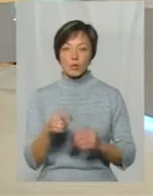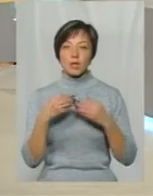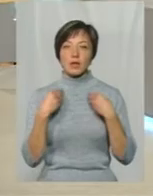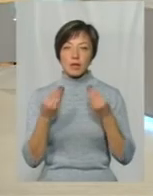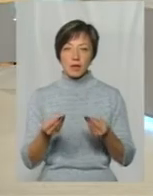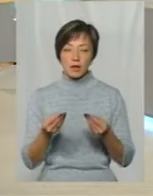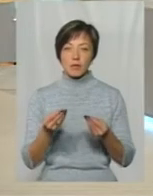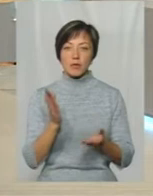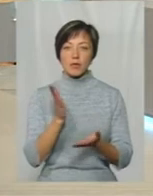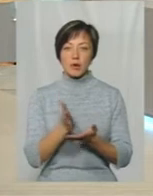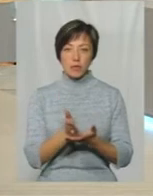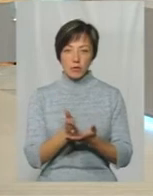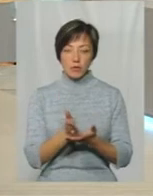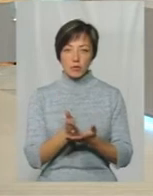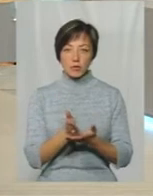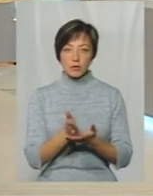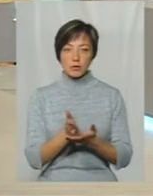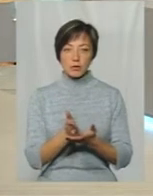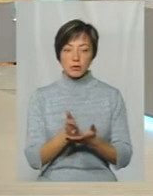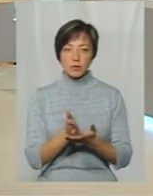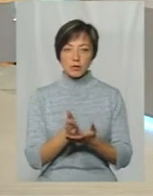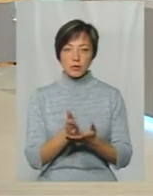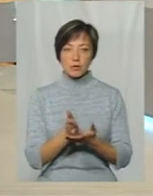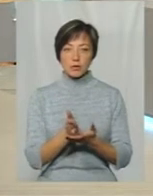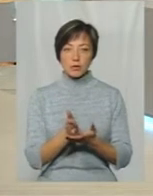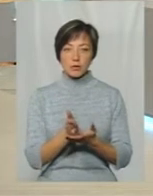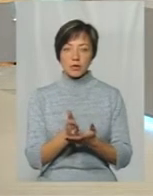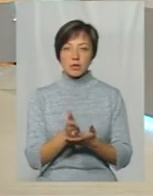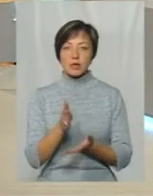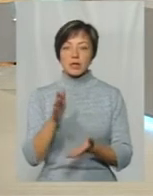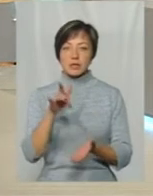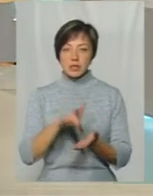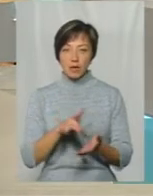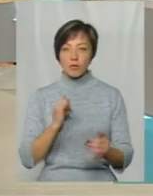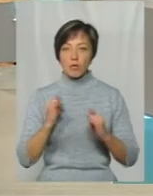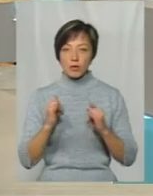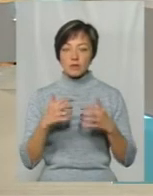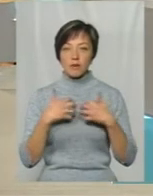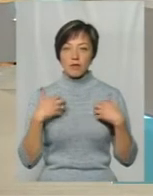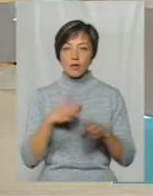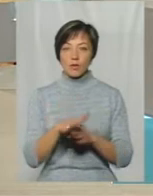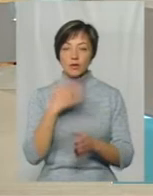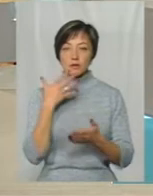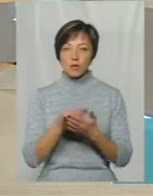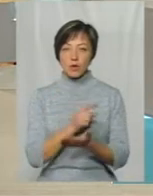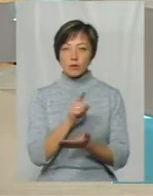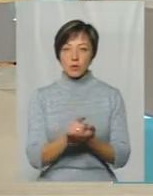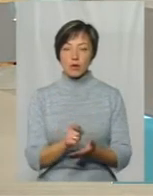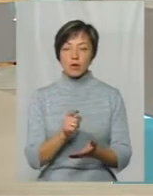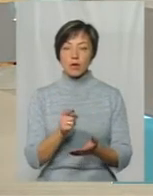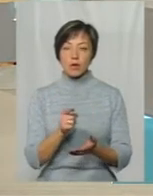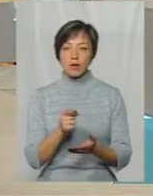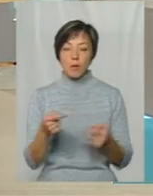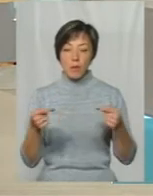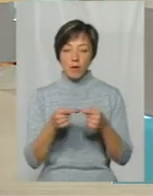пряму, скажімо так, центру поводження тваринами Виконувати свої безпосередні обов'язки, щоб він